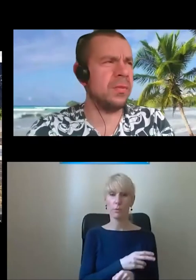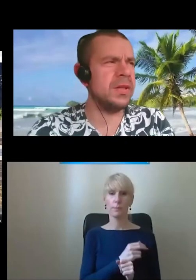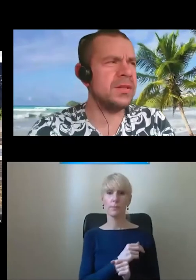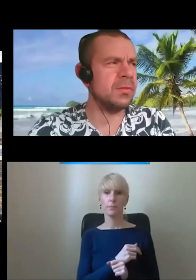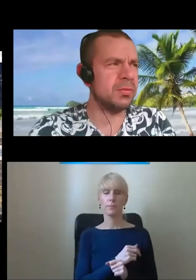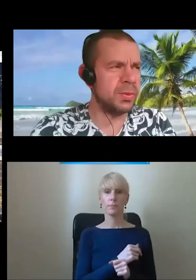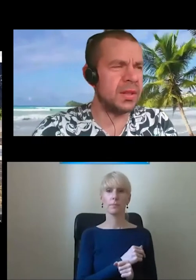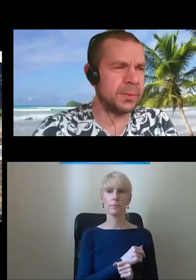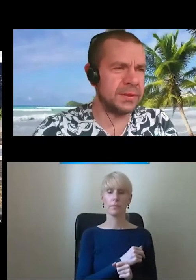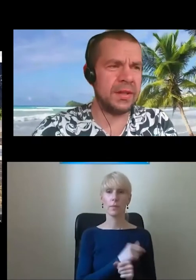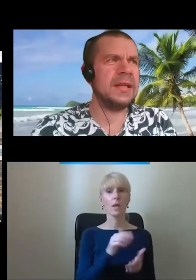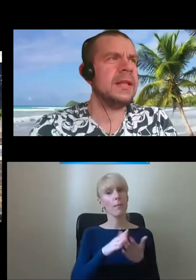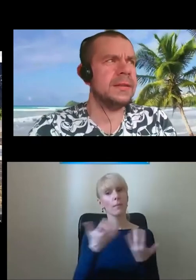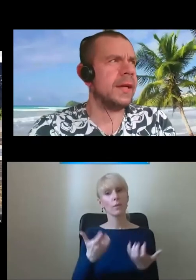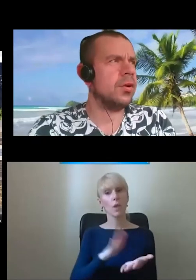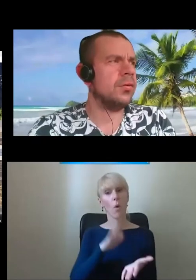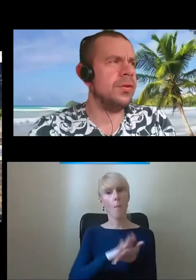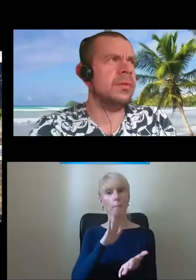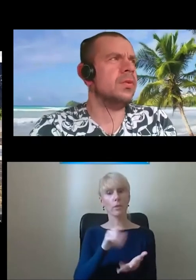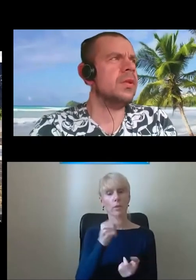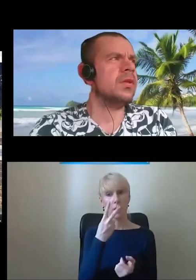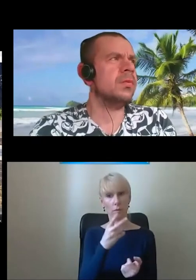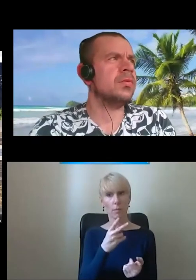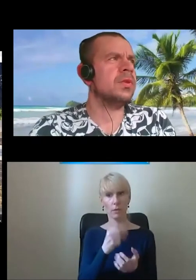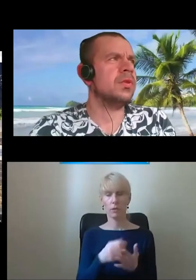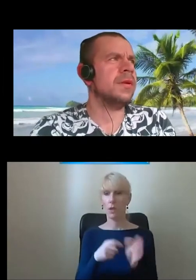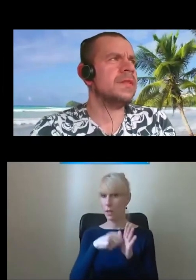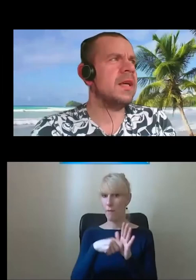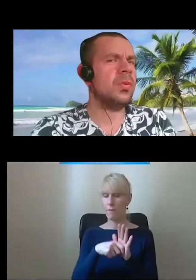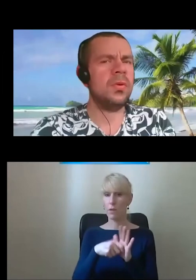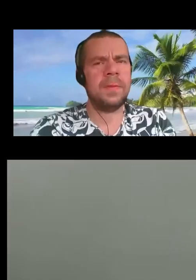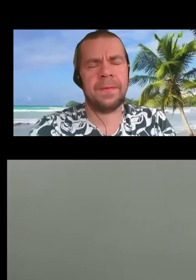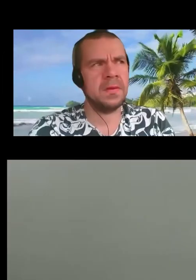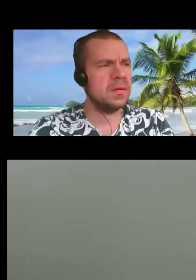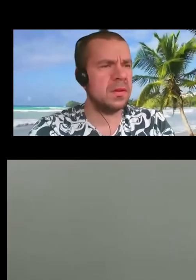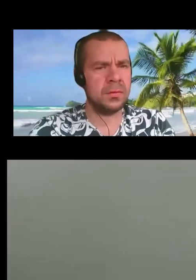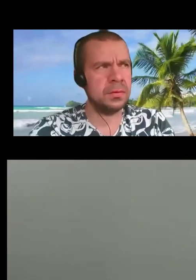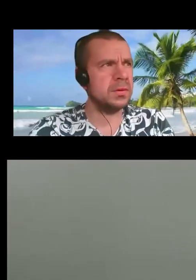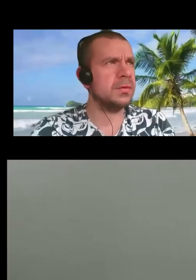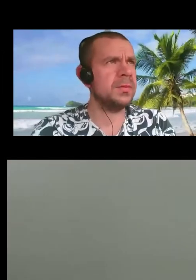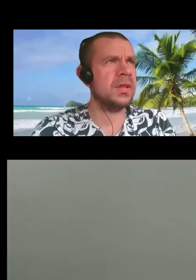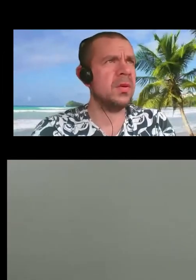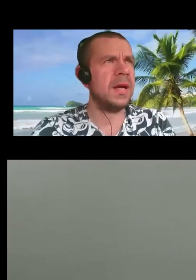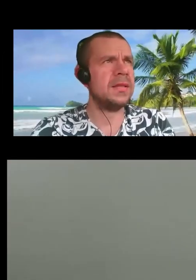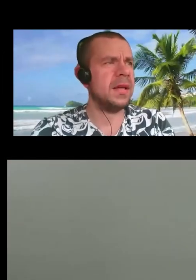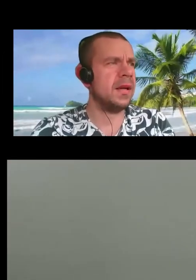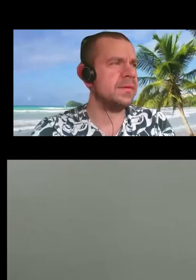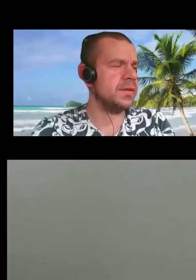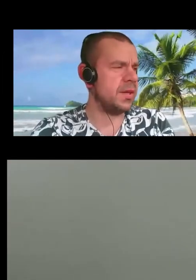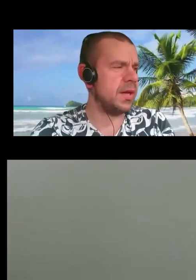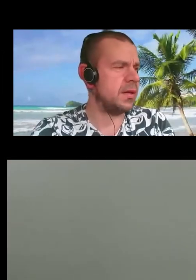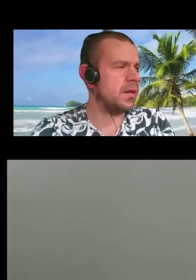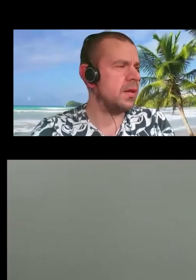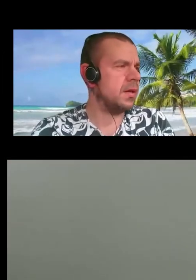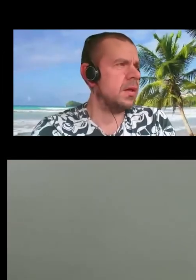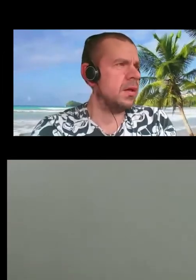żebyście wyrobili sobie tą opinię na podstawie tego filmu. To był tytułem wstępu. Znowu zmienię obraz, ekran w